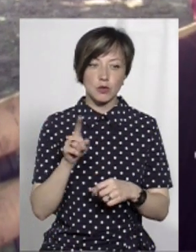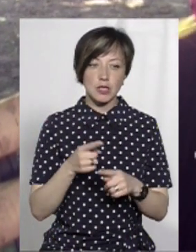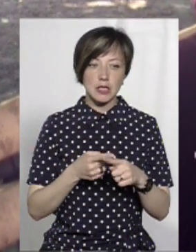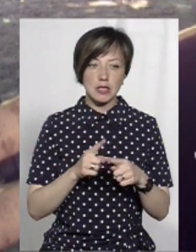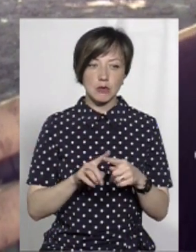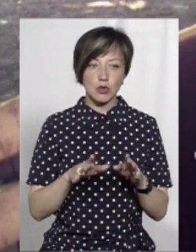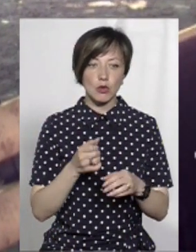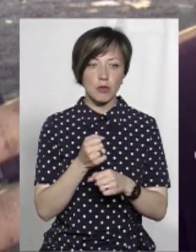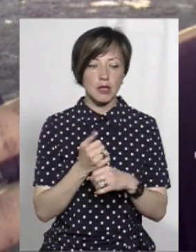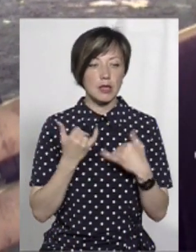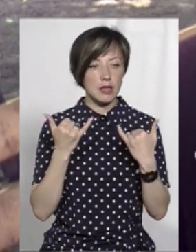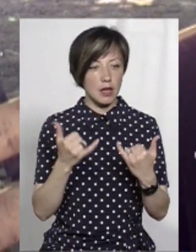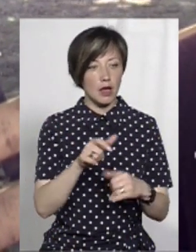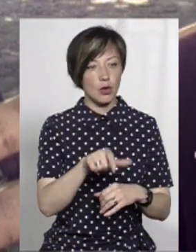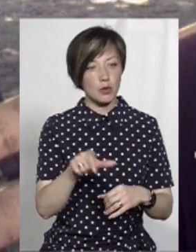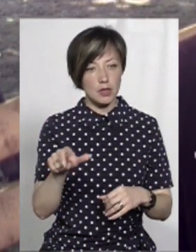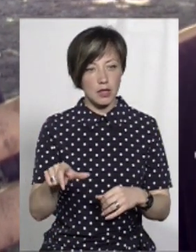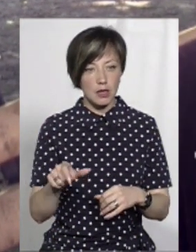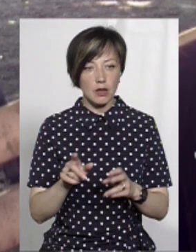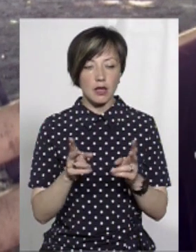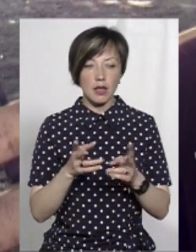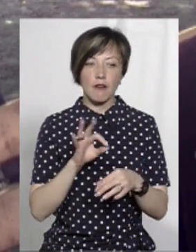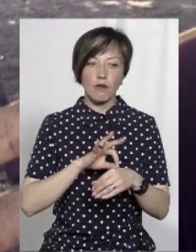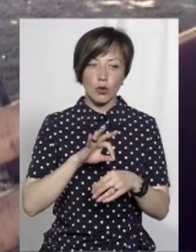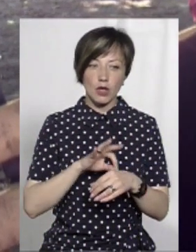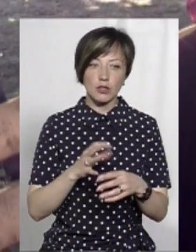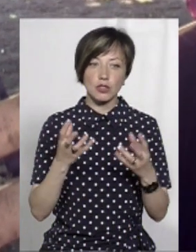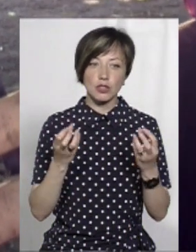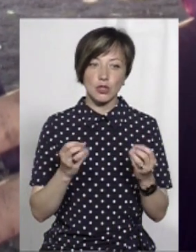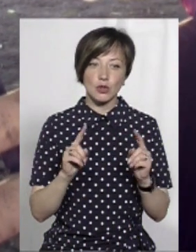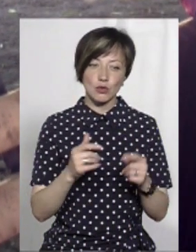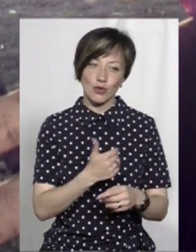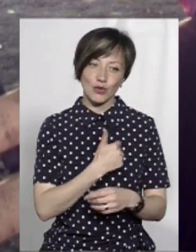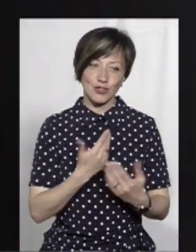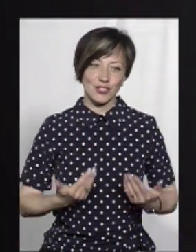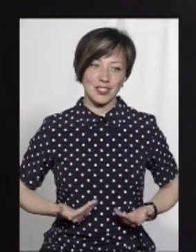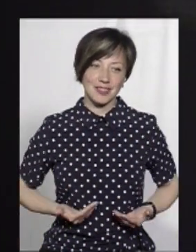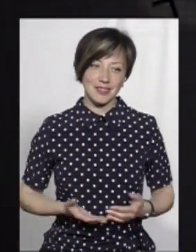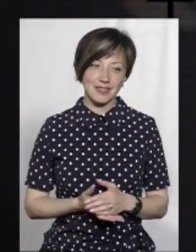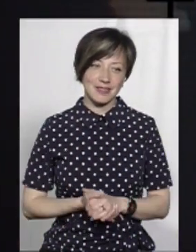буде робитися для людей, для тих, які хворіють, які ще дуже хочуть жити.